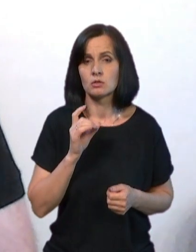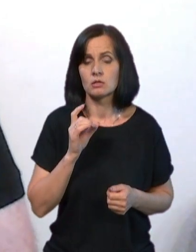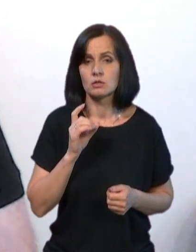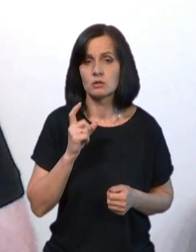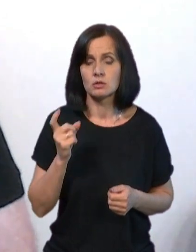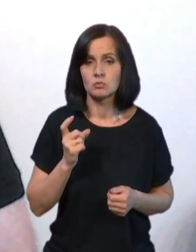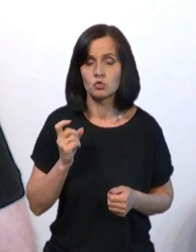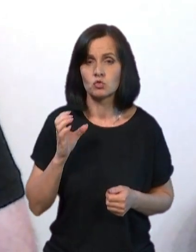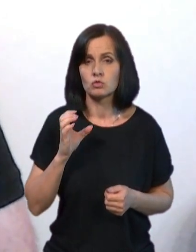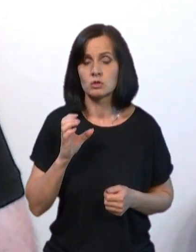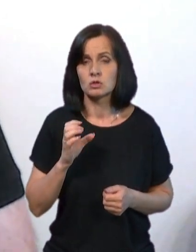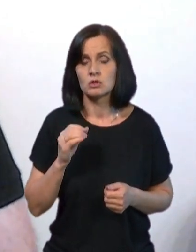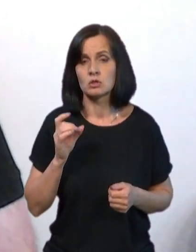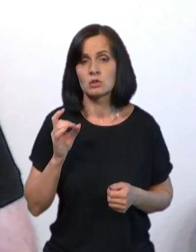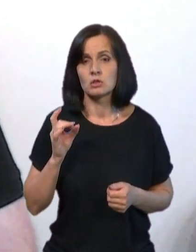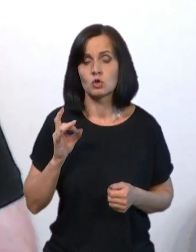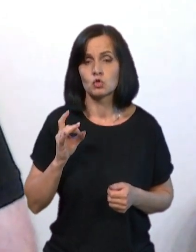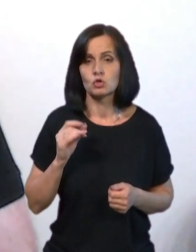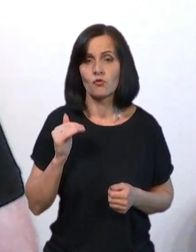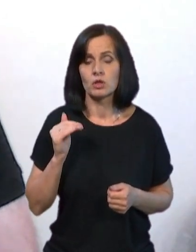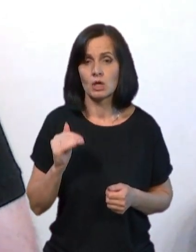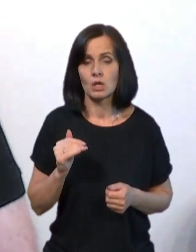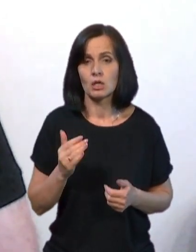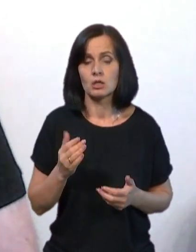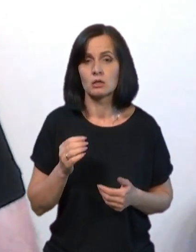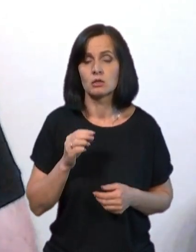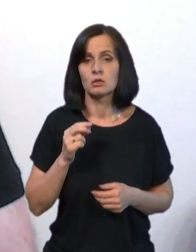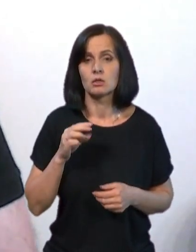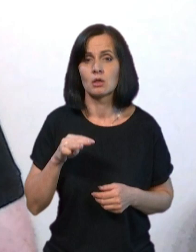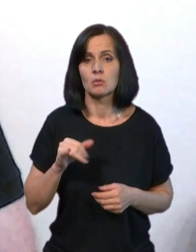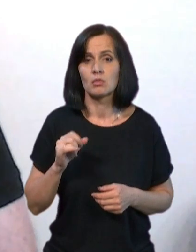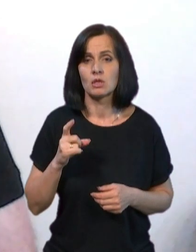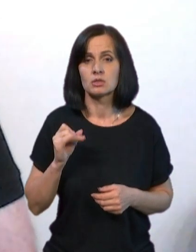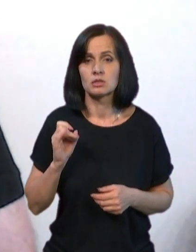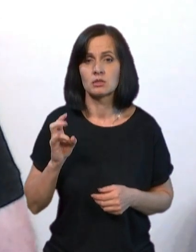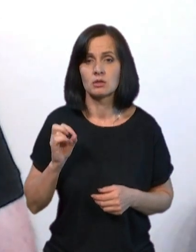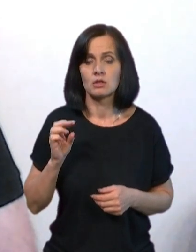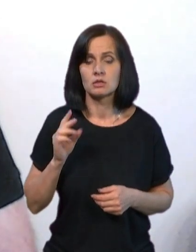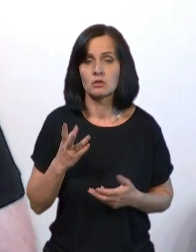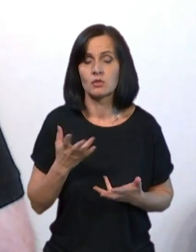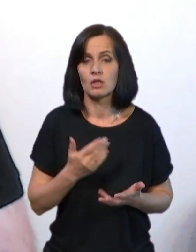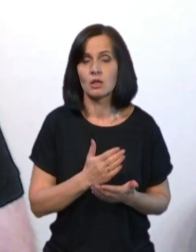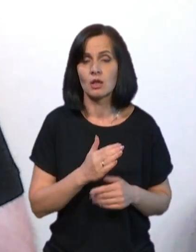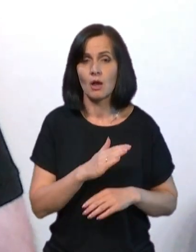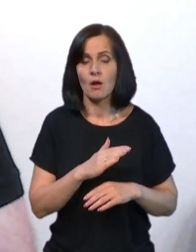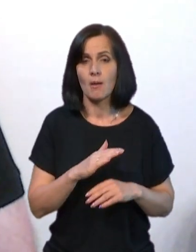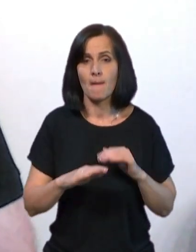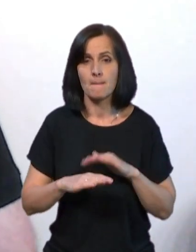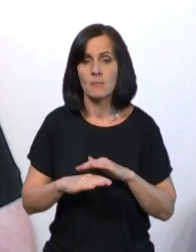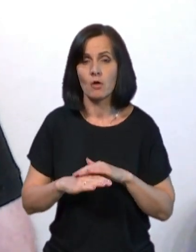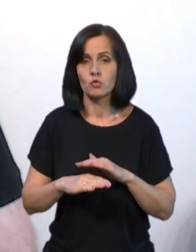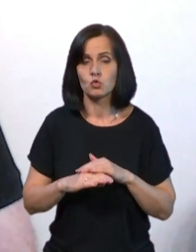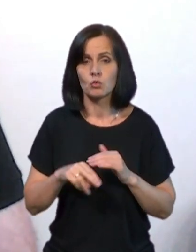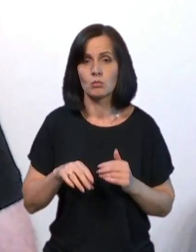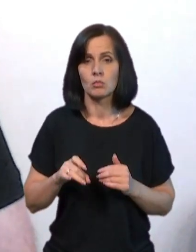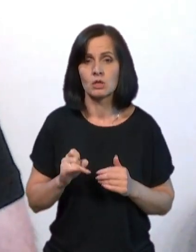Мізінцев, який наразі є правою рукою Пригожина. Виведення ПВК – це в першу чергу, варто говорити,